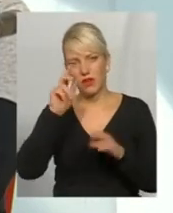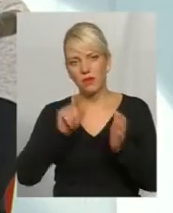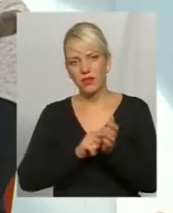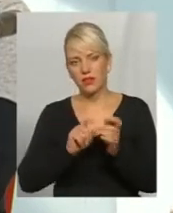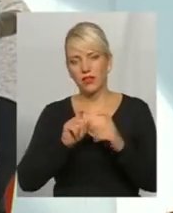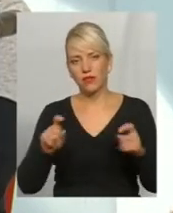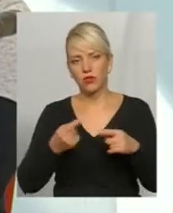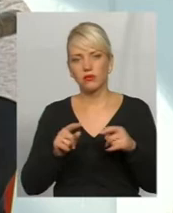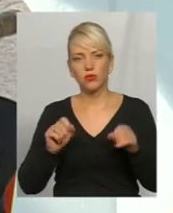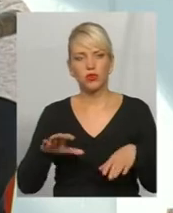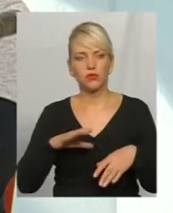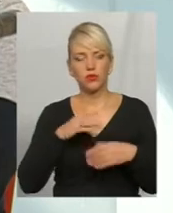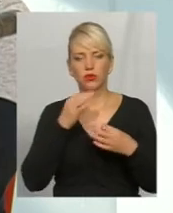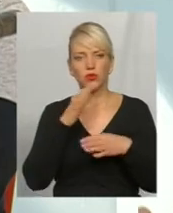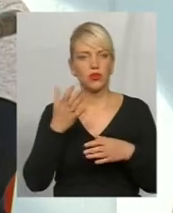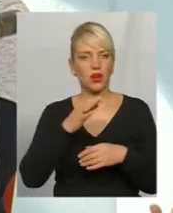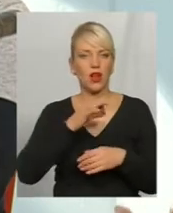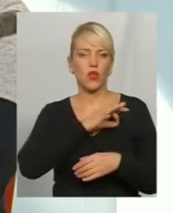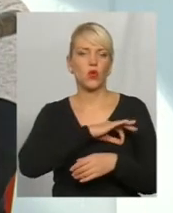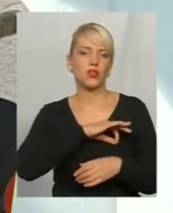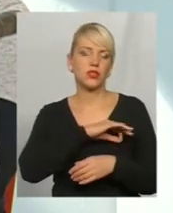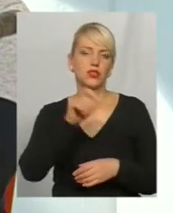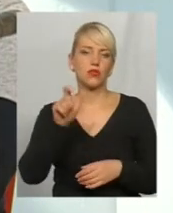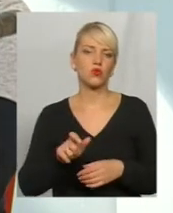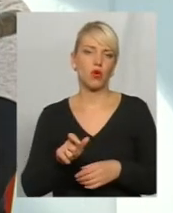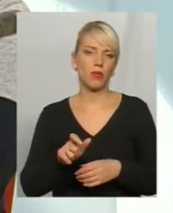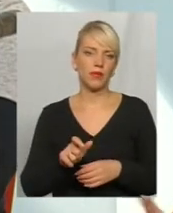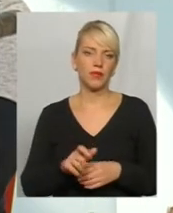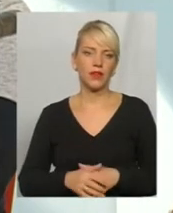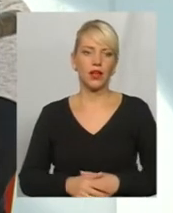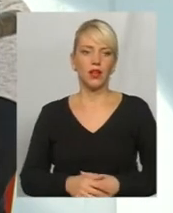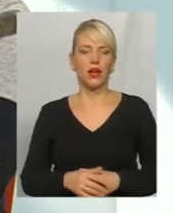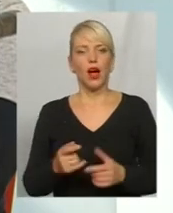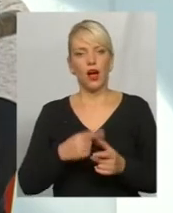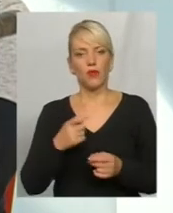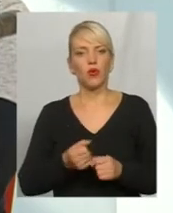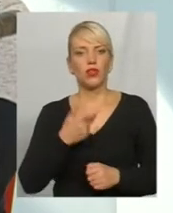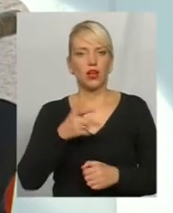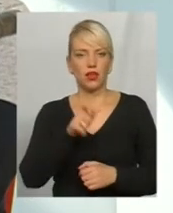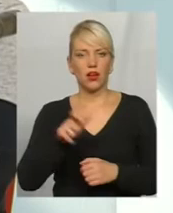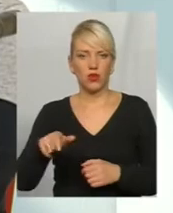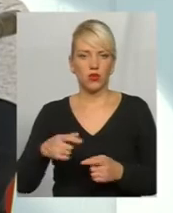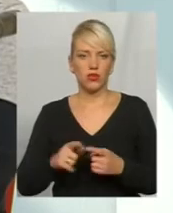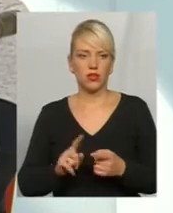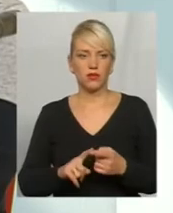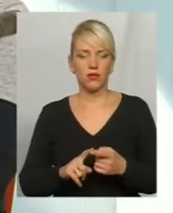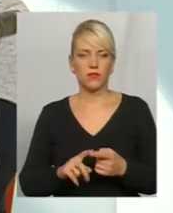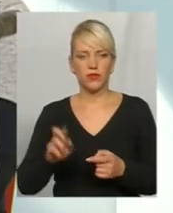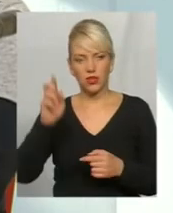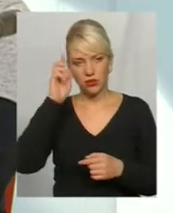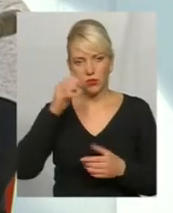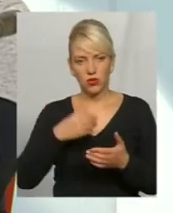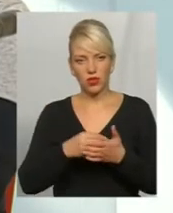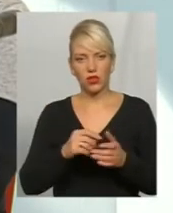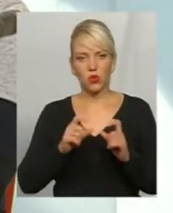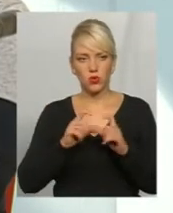це може бути будь-яка юридична особа його засновником, або декілька юридичних осіб, за винятком, як я казала, бюджетних установ.